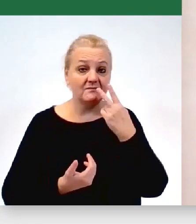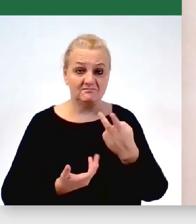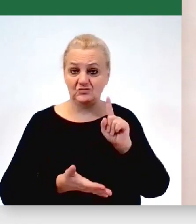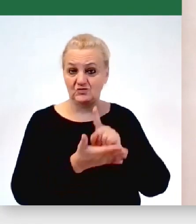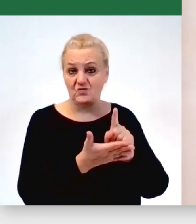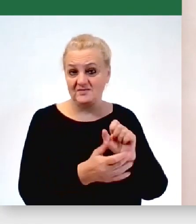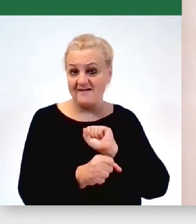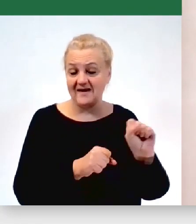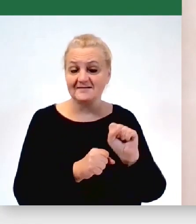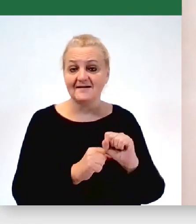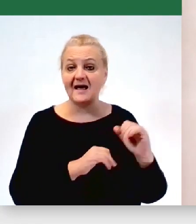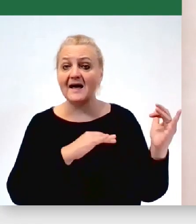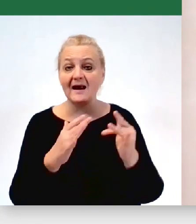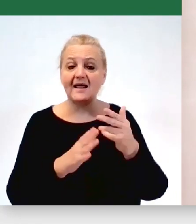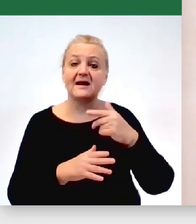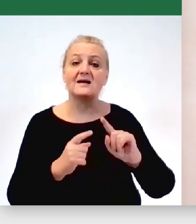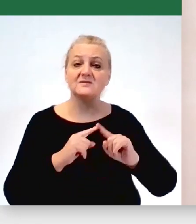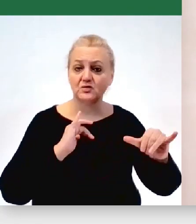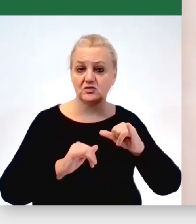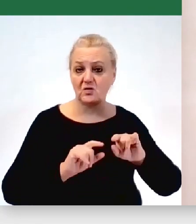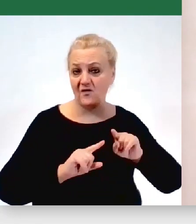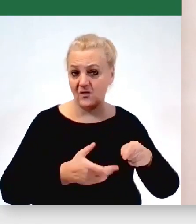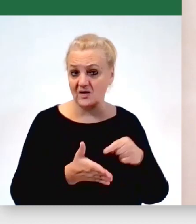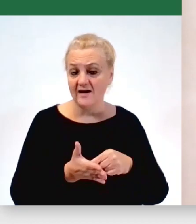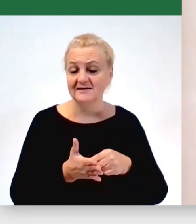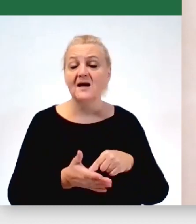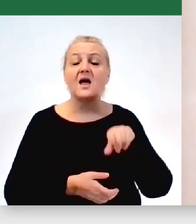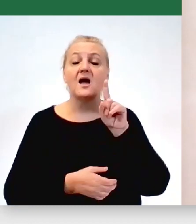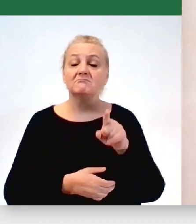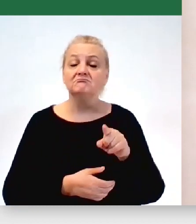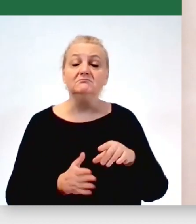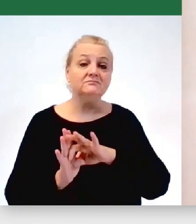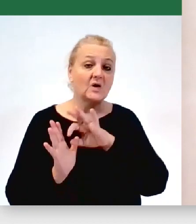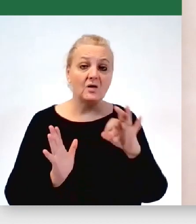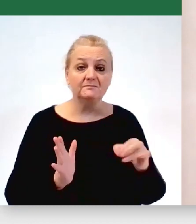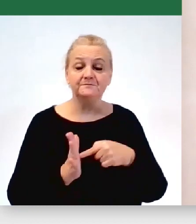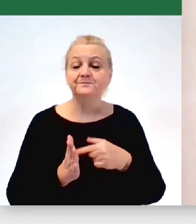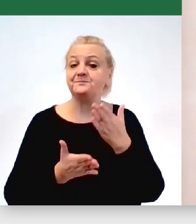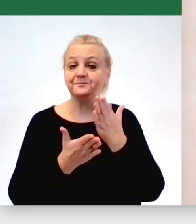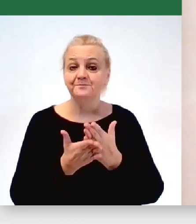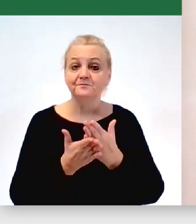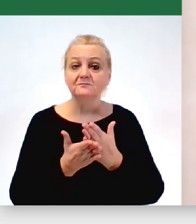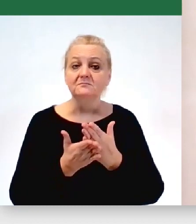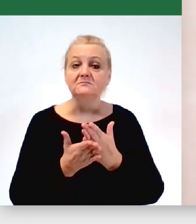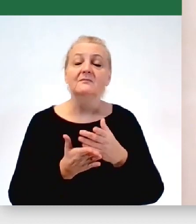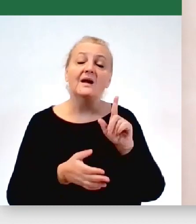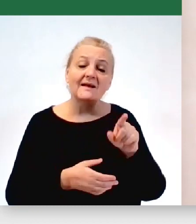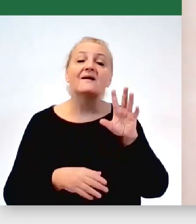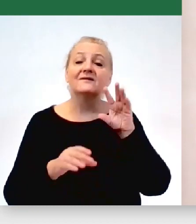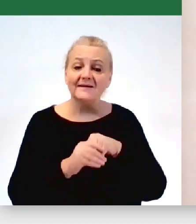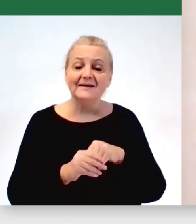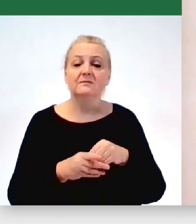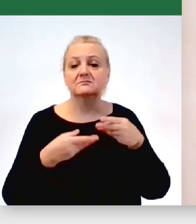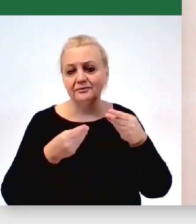relacjach z NGOs-ami i do tej pory nie oparło się o to tylko i wyłącznie, bo oczywiście za tym idą też środki